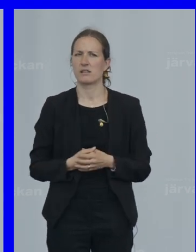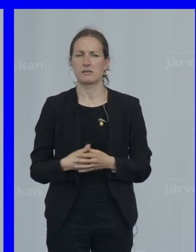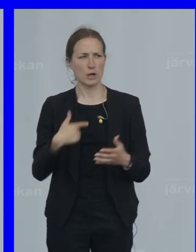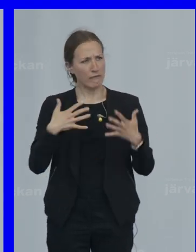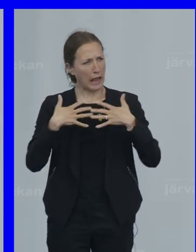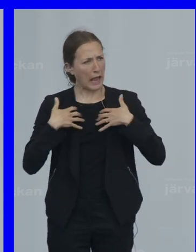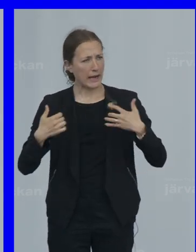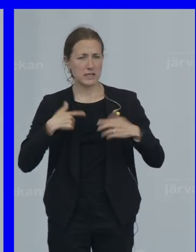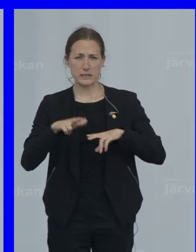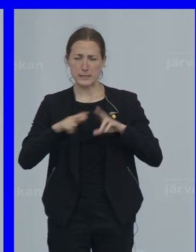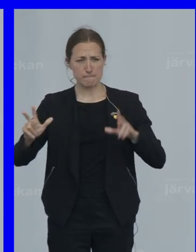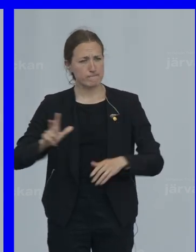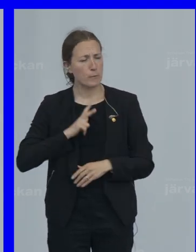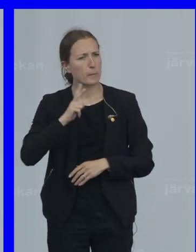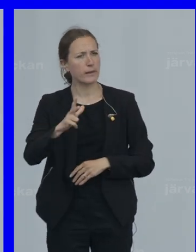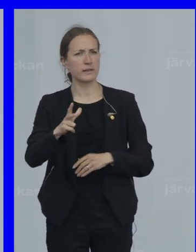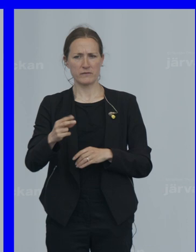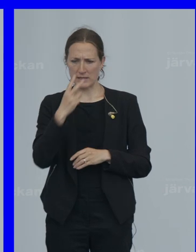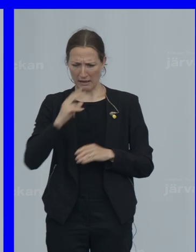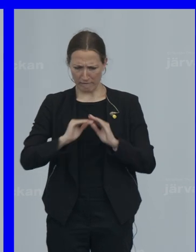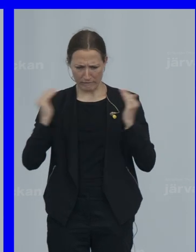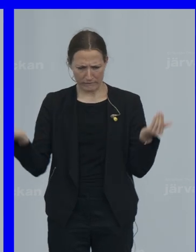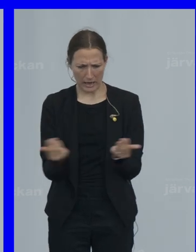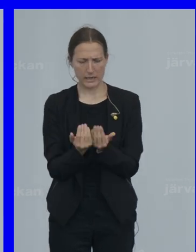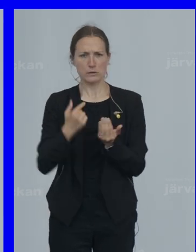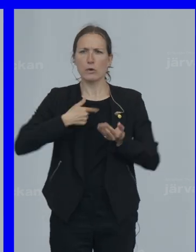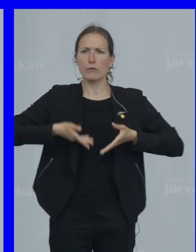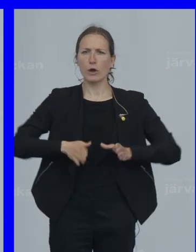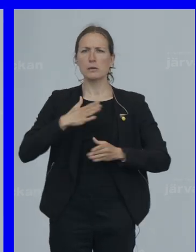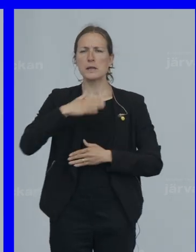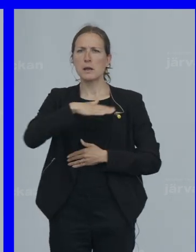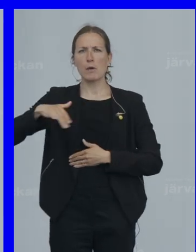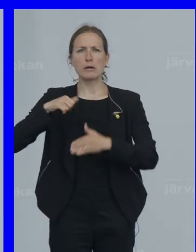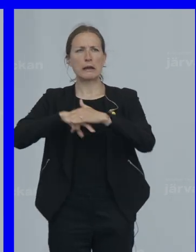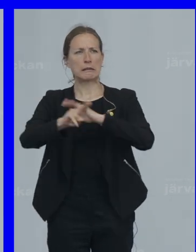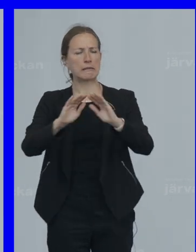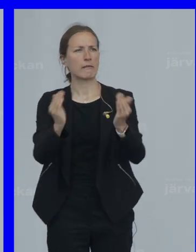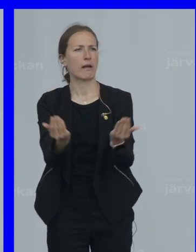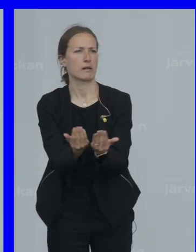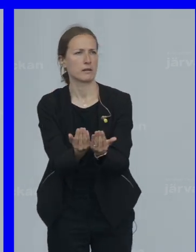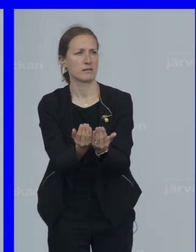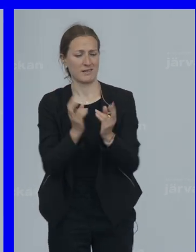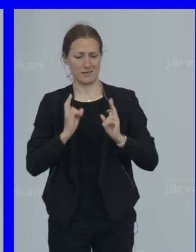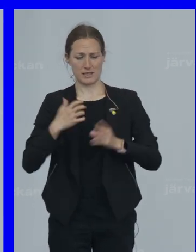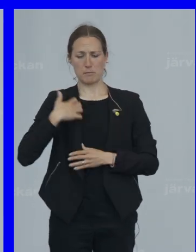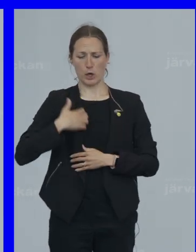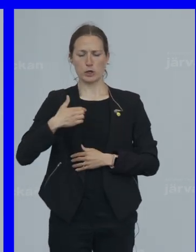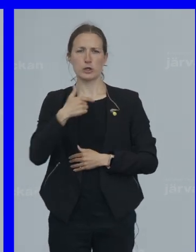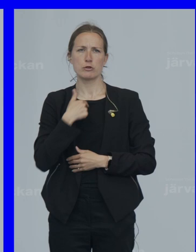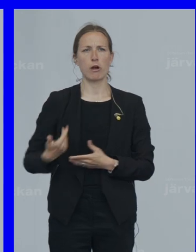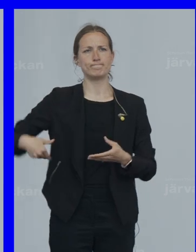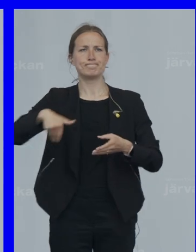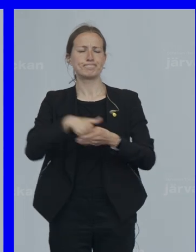rasande Över världen som mina barn föddes in i Senare samma höst så gick jag med i